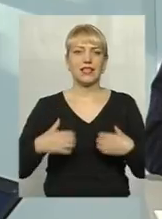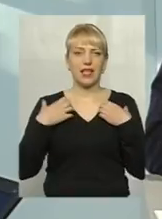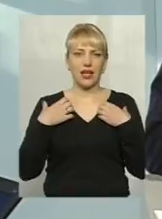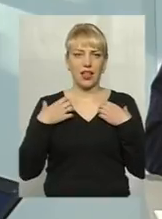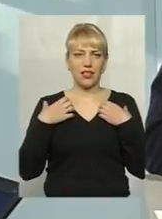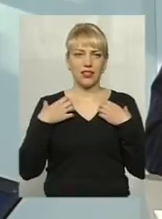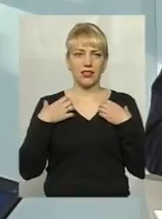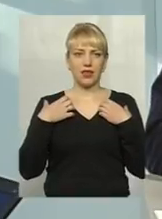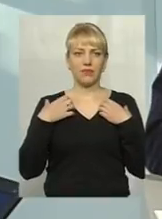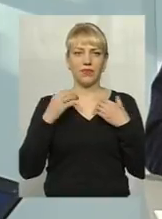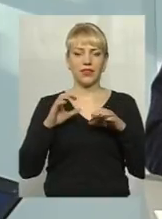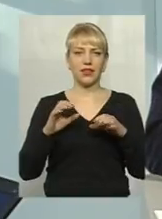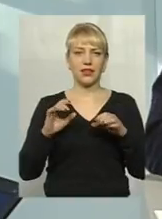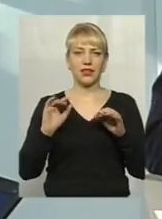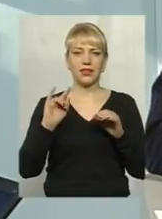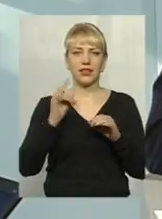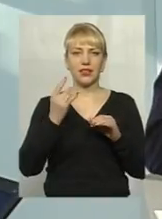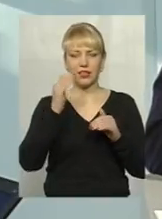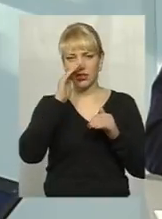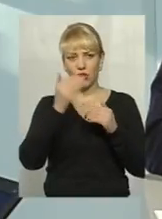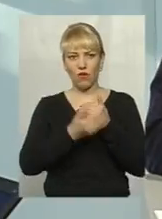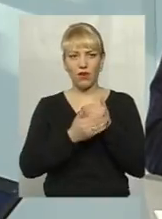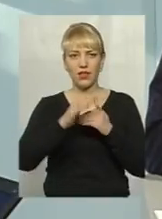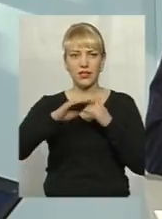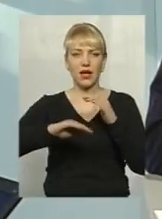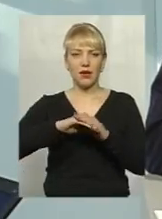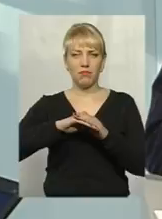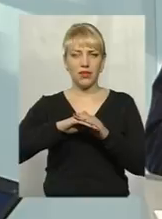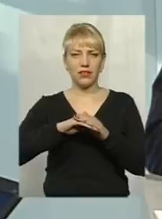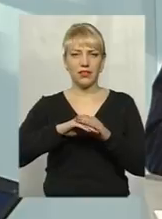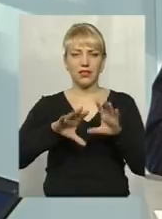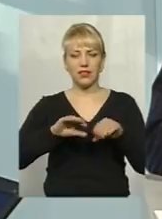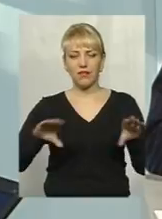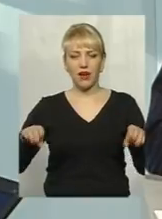Коли дитина ховається, вона ховається або під діван, або в шкаф, або під ковдом.